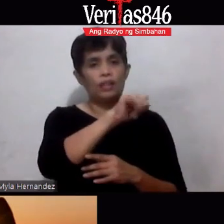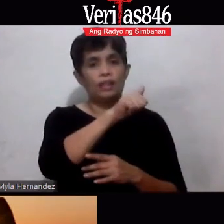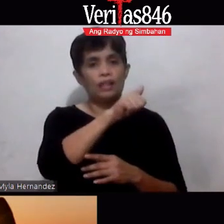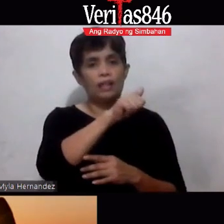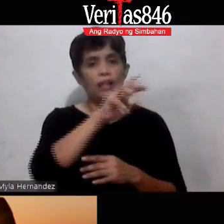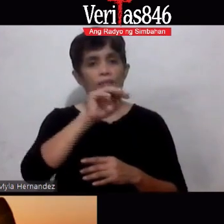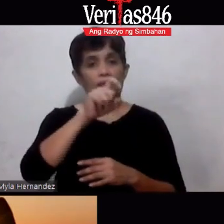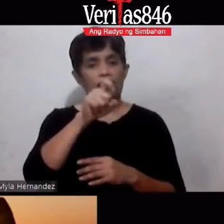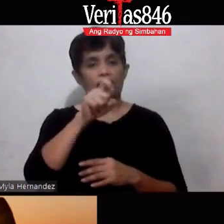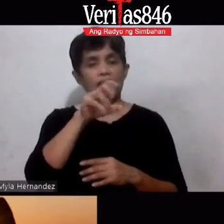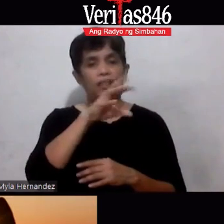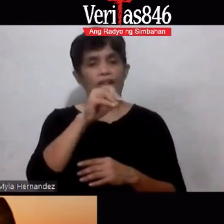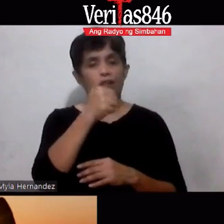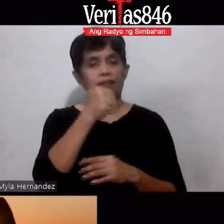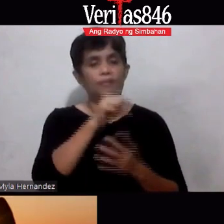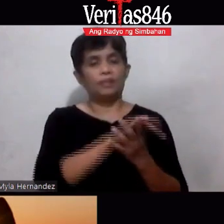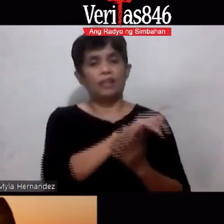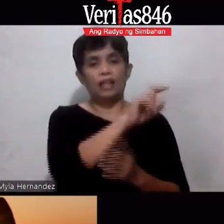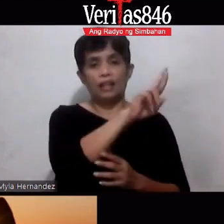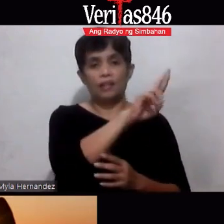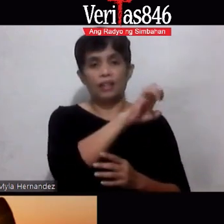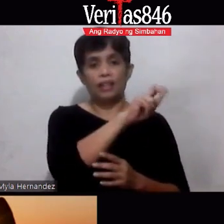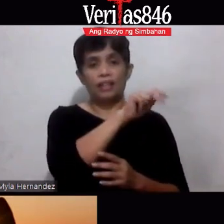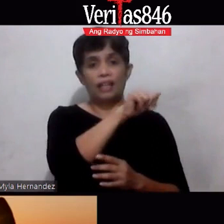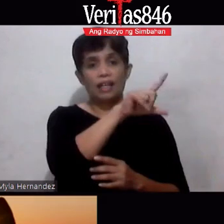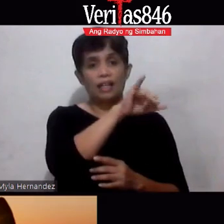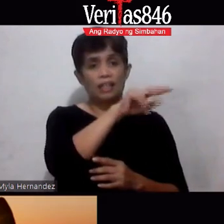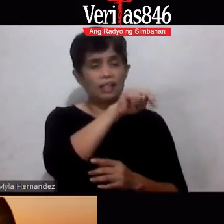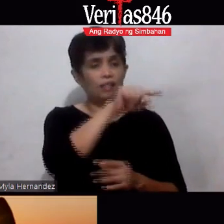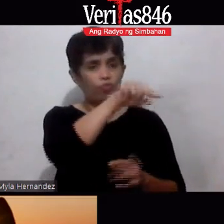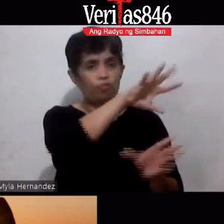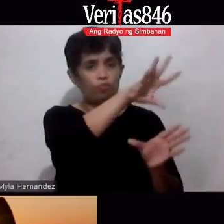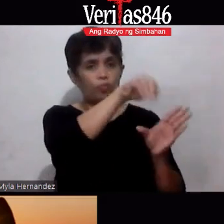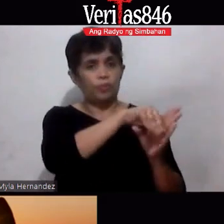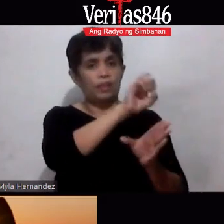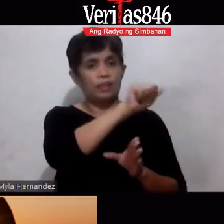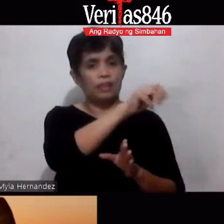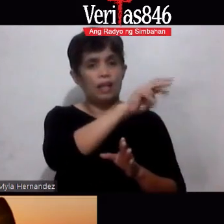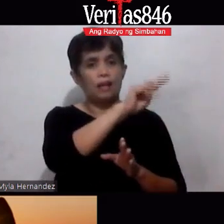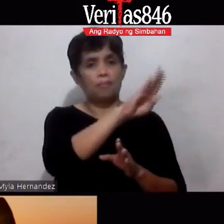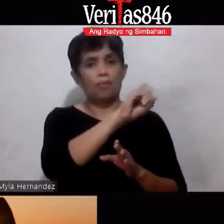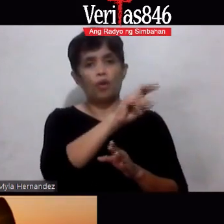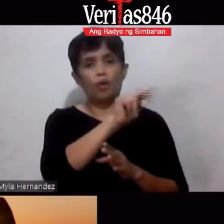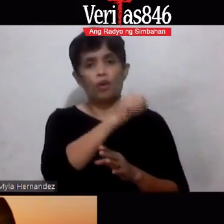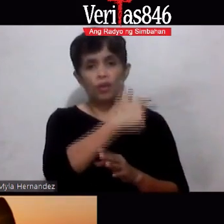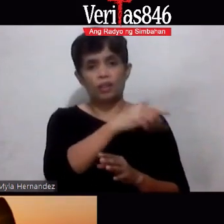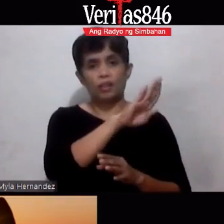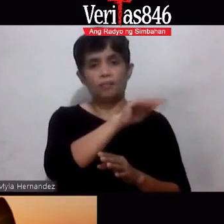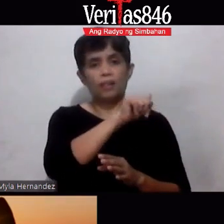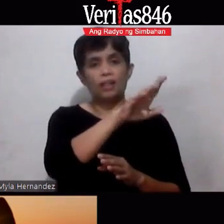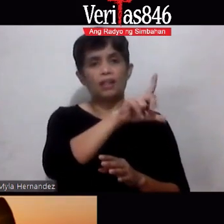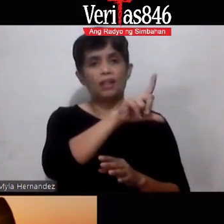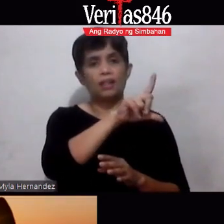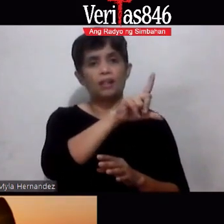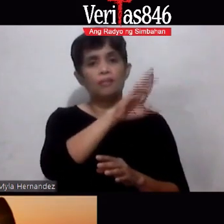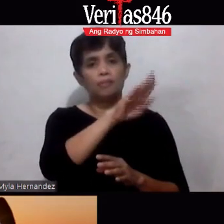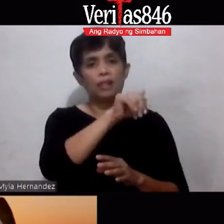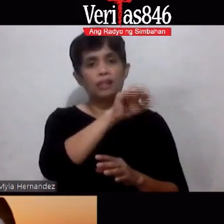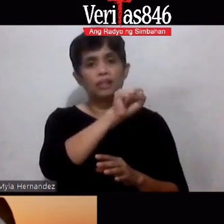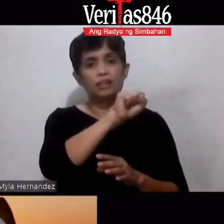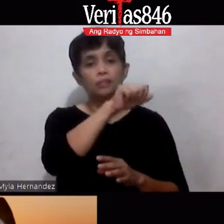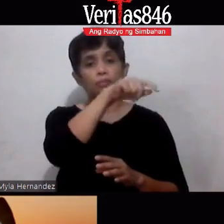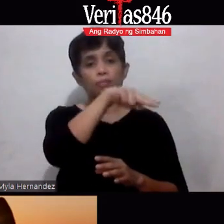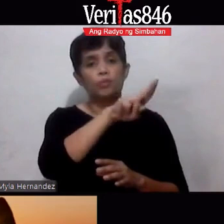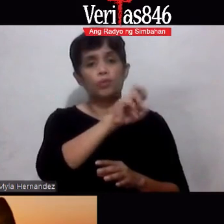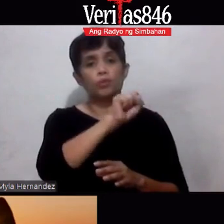renaline po ay anong renaline ito po ay sambong balbas pusa banaba at luyang dilaw ok ito po ay